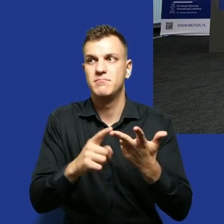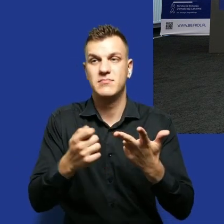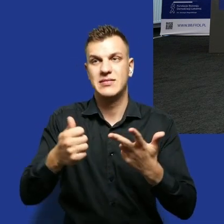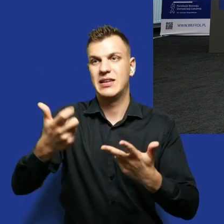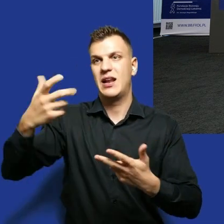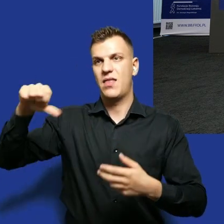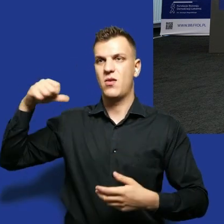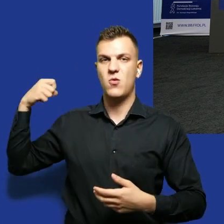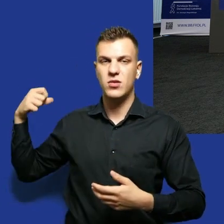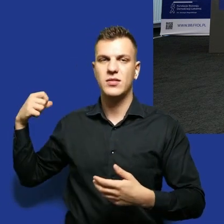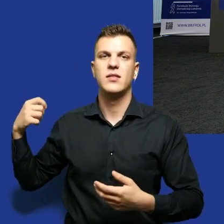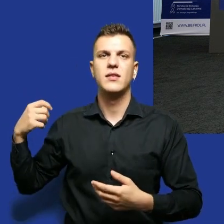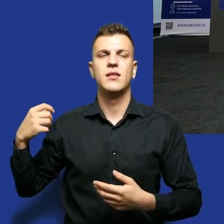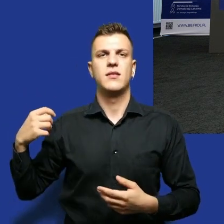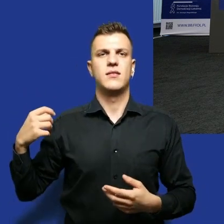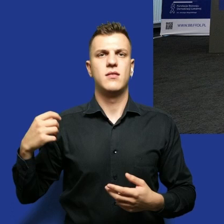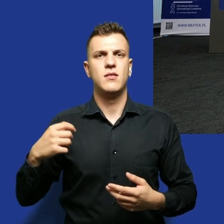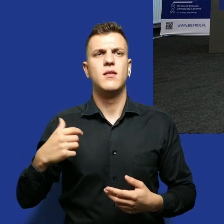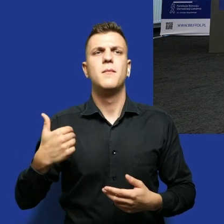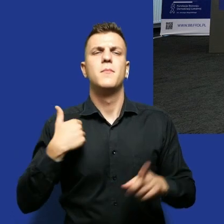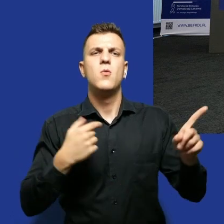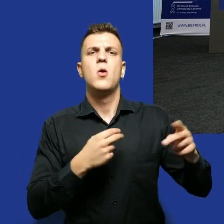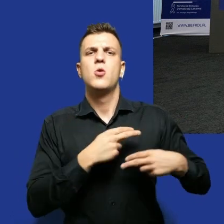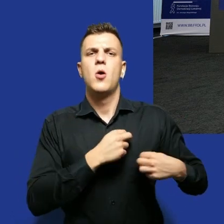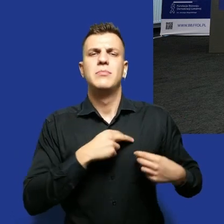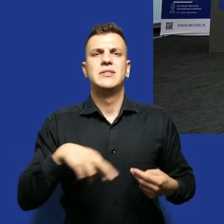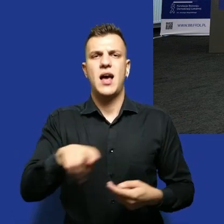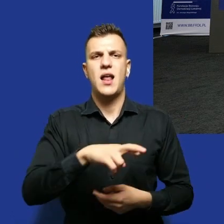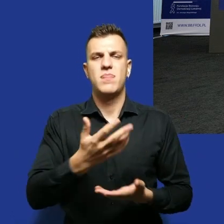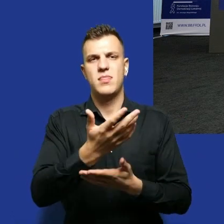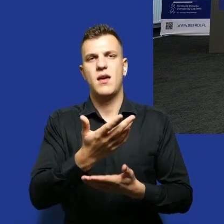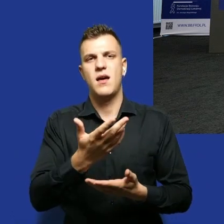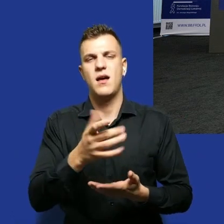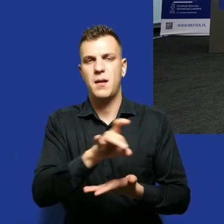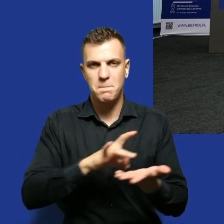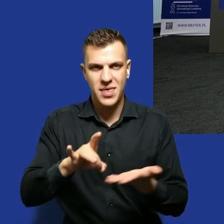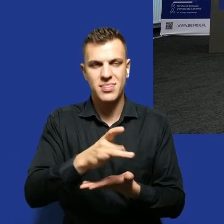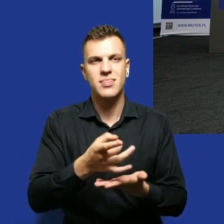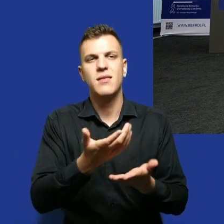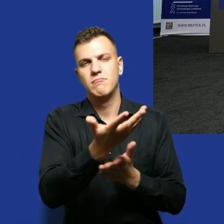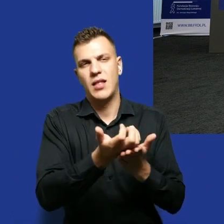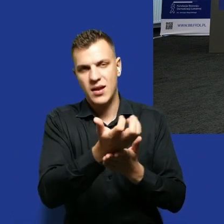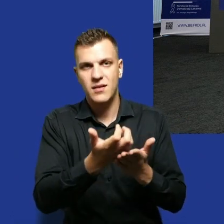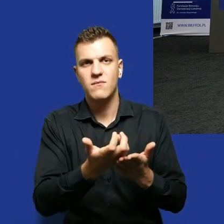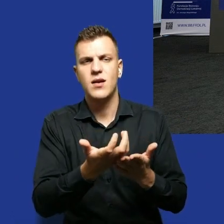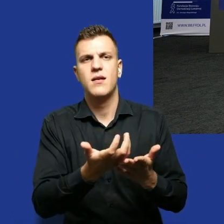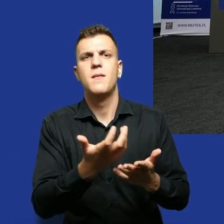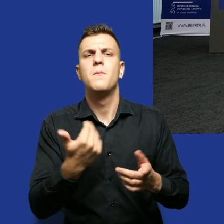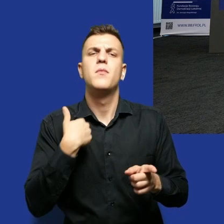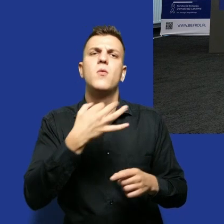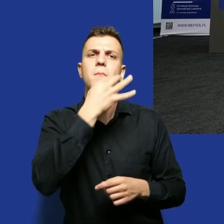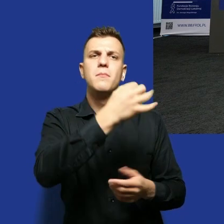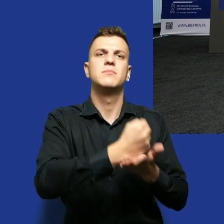tygodni jest zapytanie o nagranie z komisji Rady Gminy w ramach właśnie zapytania o